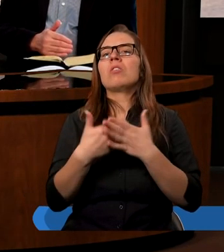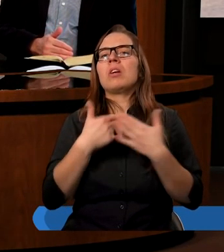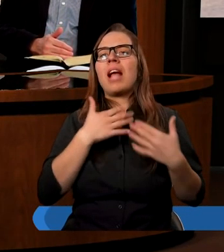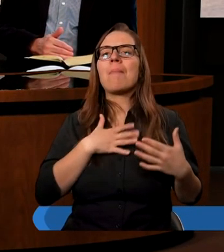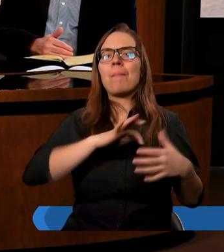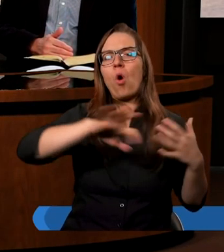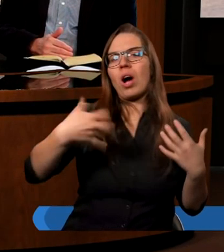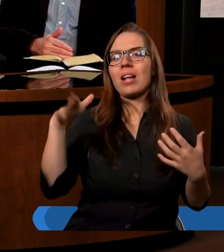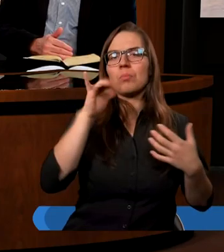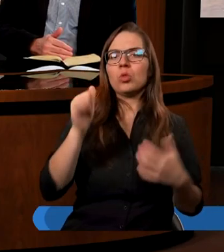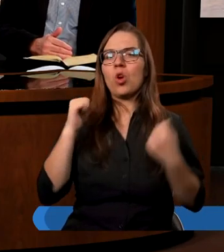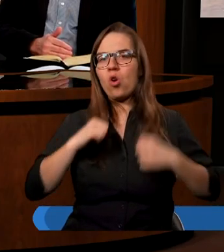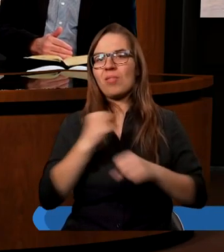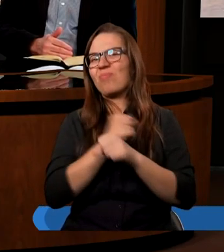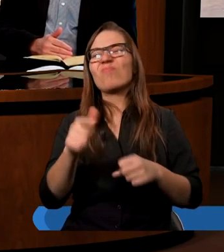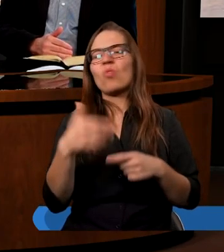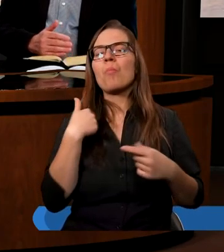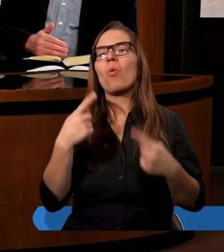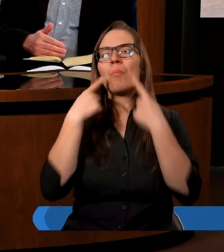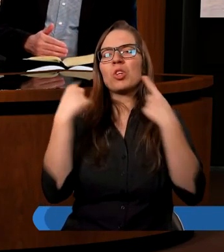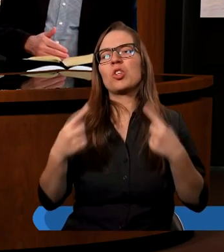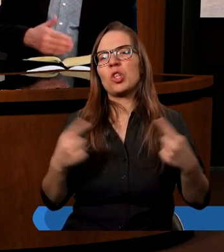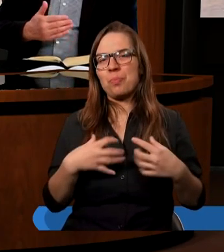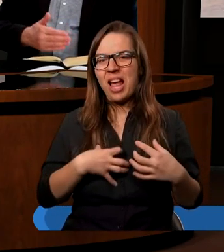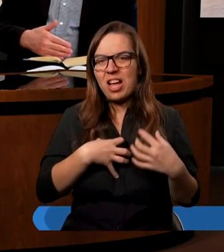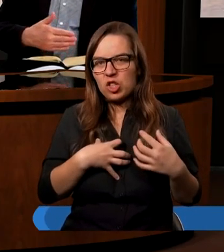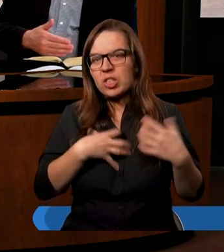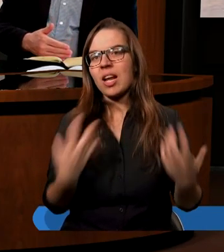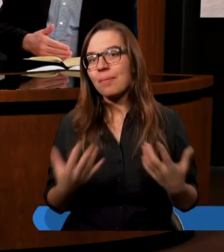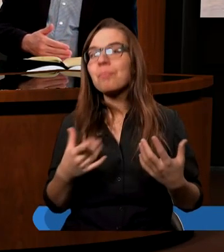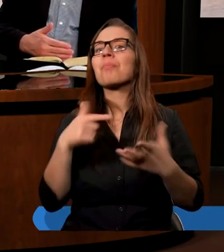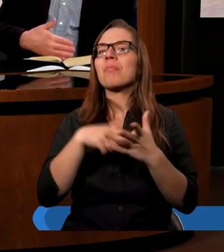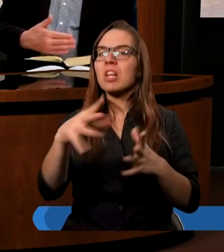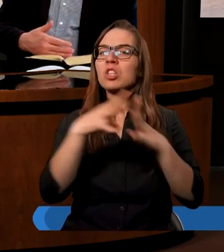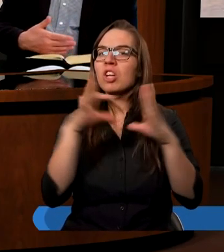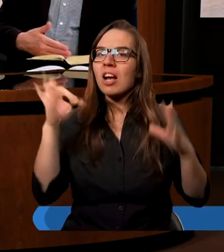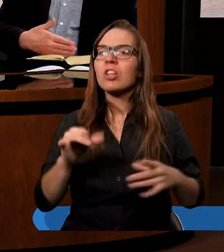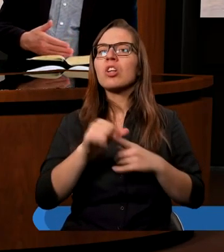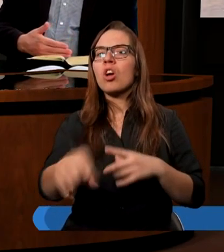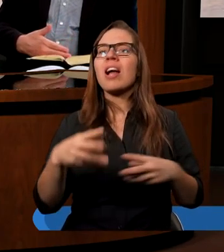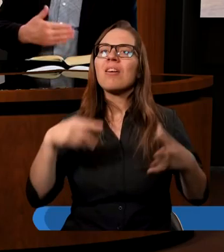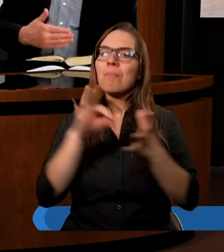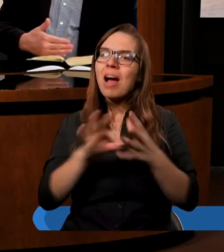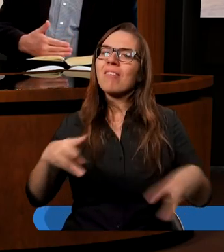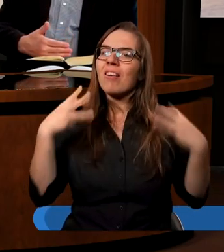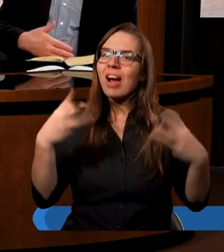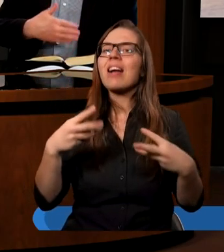oczekiwać zbawienia? To byłoby śmieszne. Zatem dziesięcina to jest pewien obowiązek, to jest coś świętego,